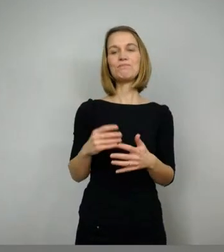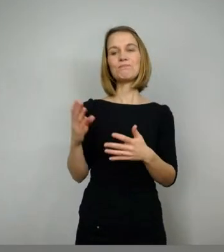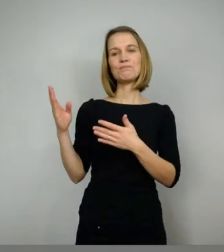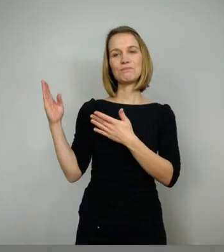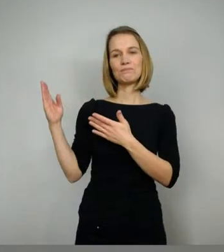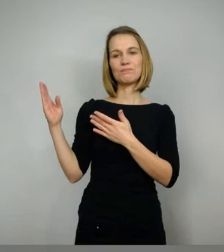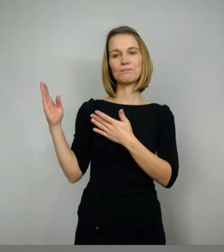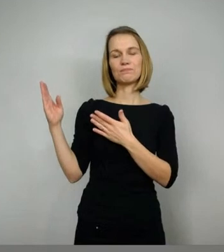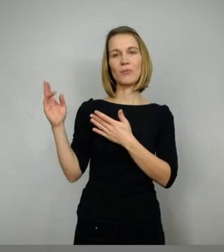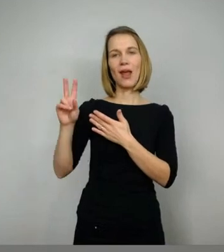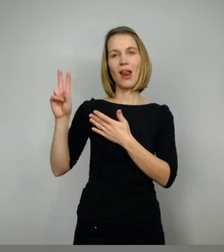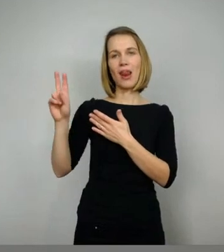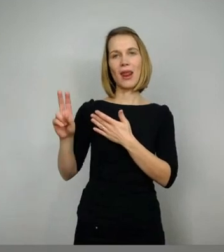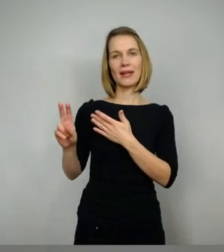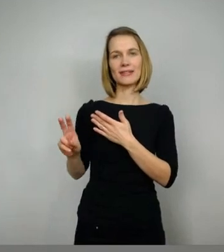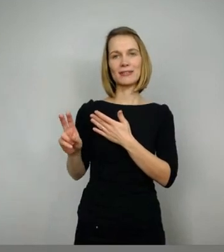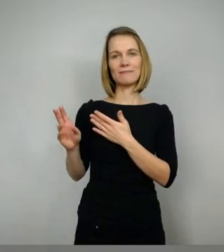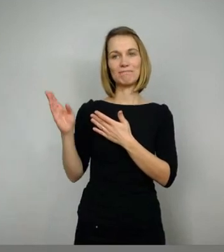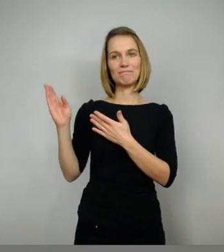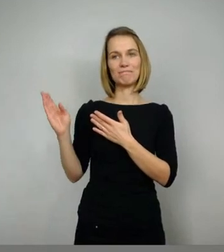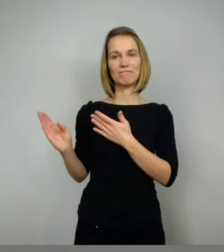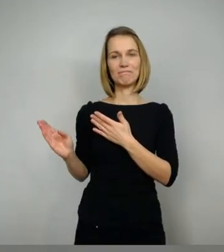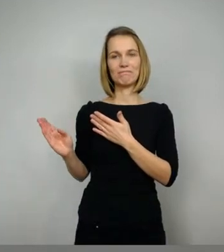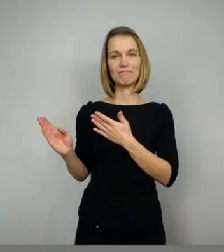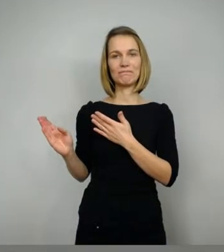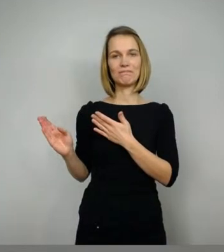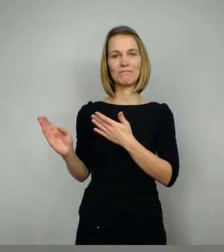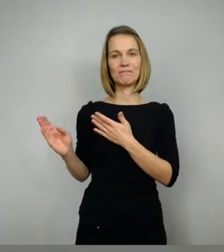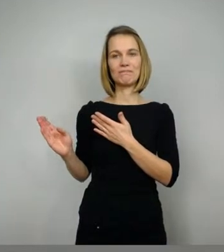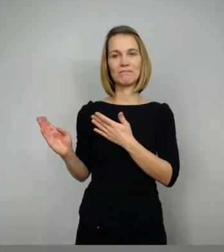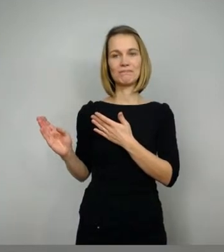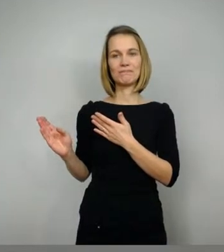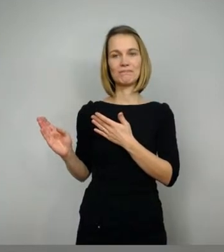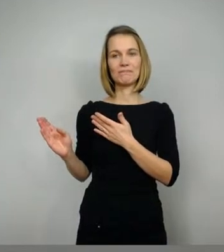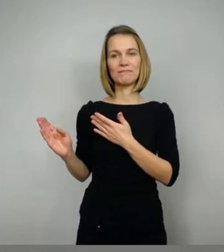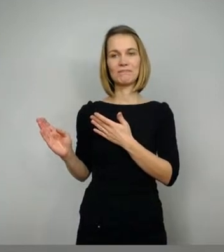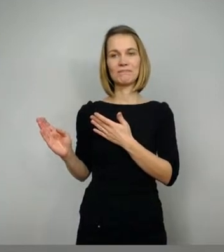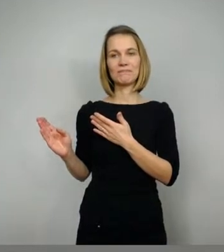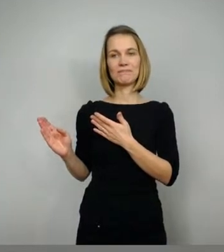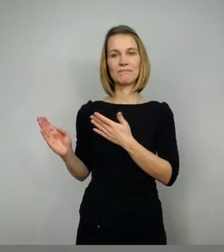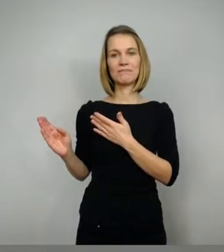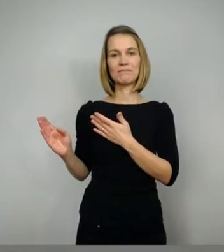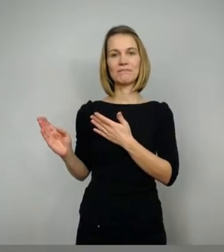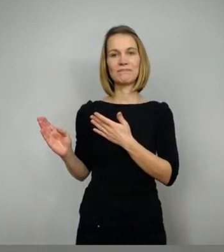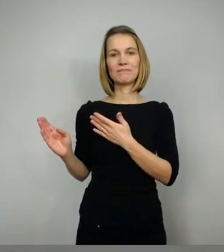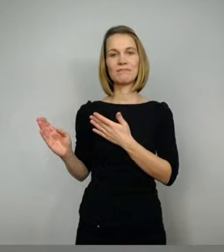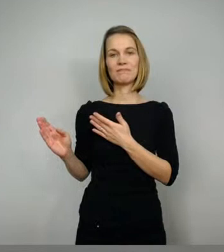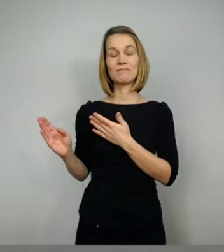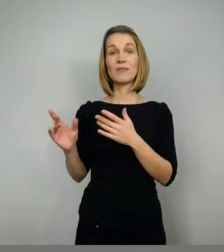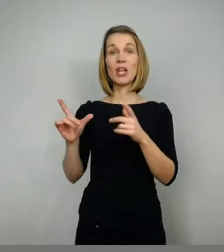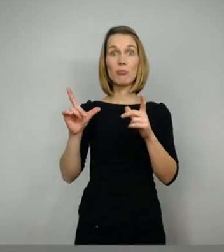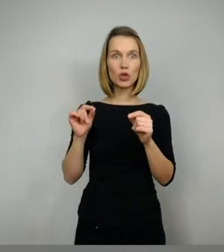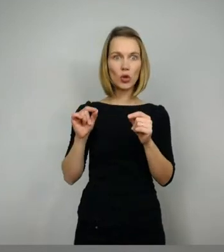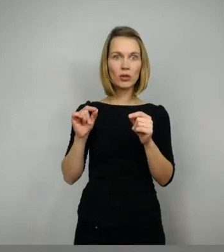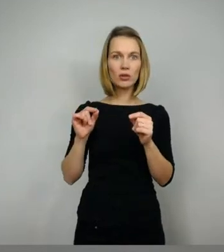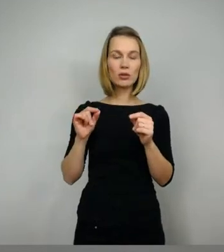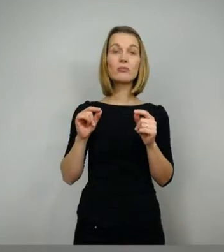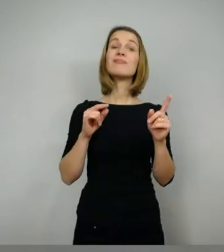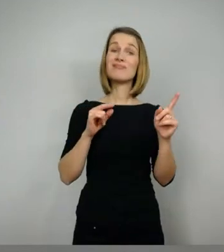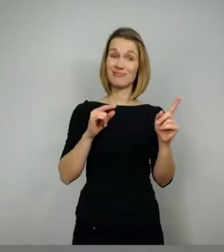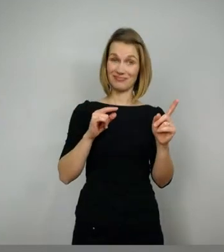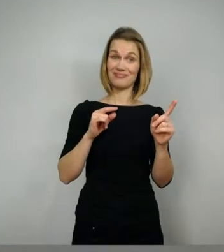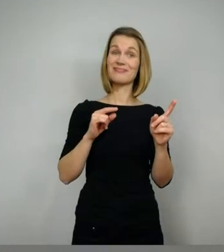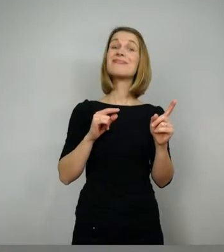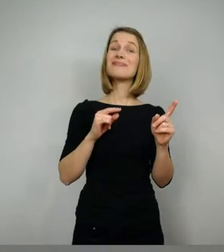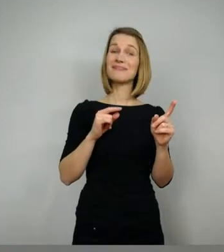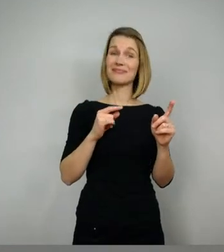Hand. Und Recken siebenhundert zwang er von Nibelungen Land. Siegfried besiegt also nicht nur die beiden Könige, sondern auch die zwölf